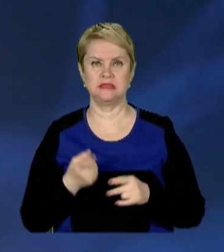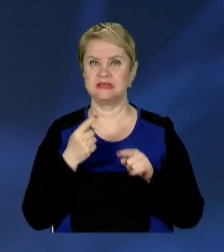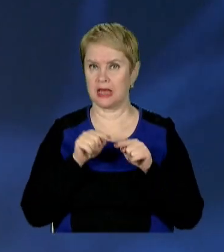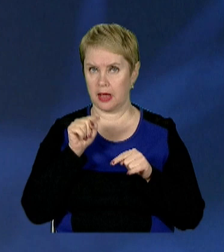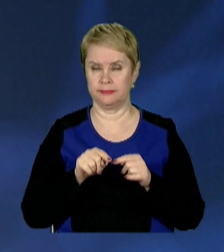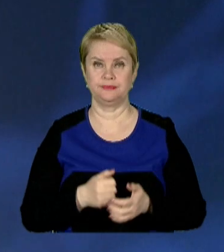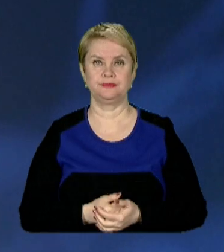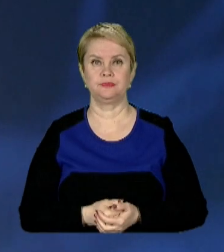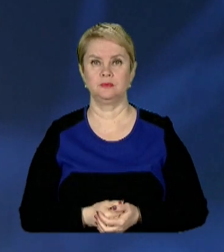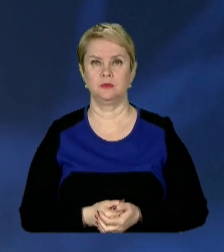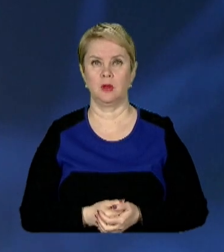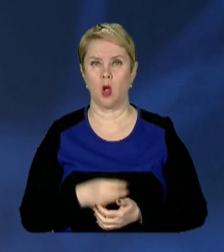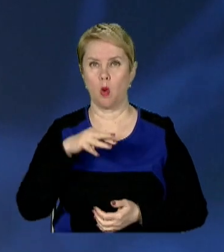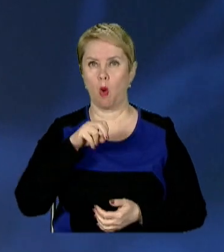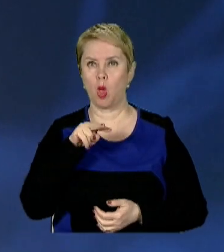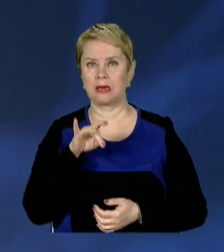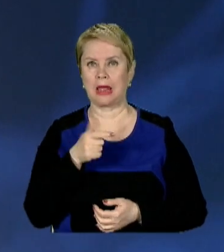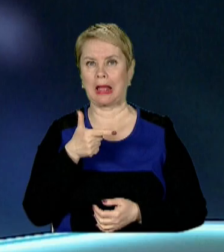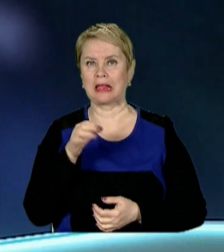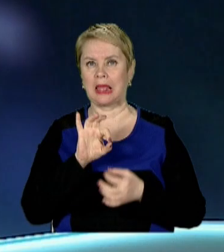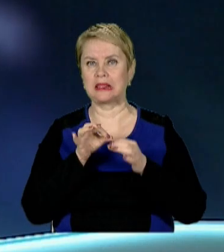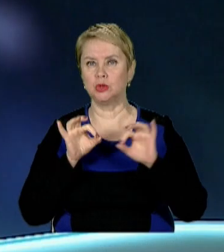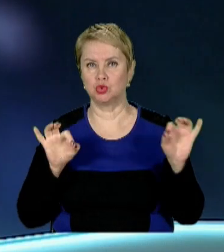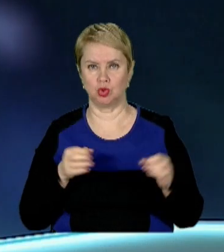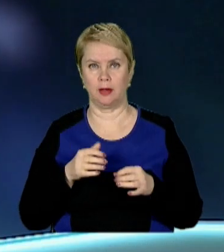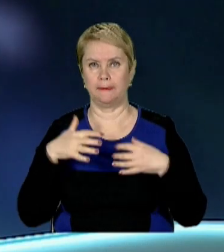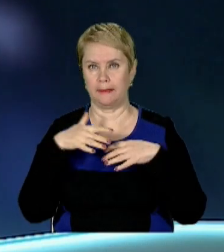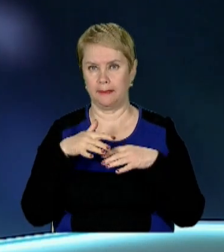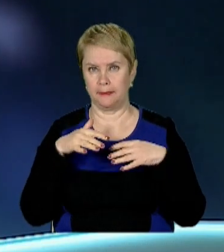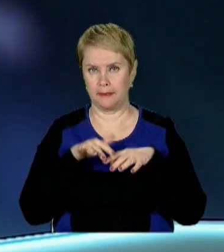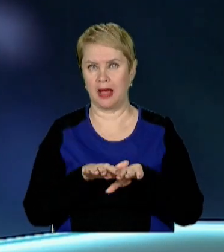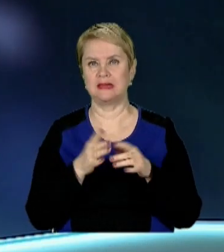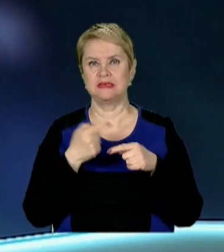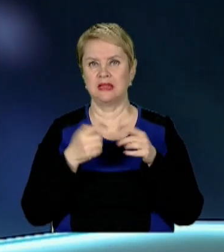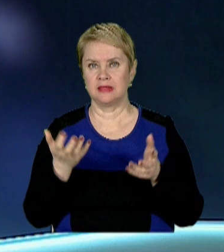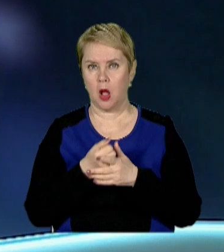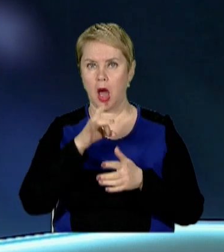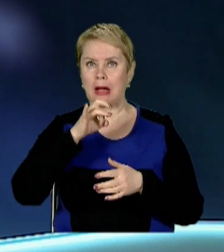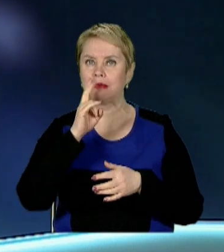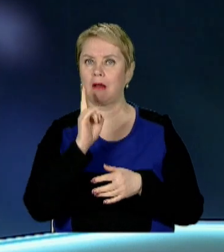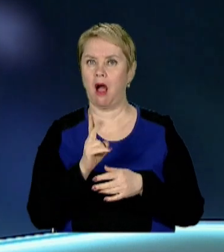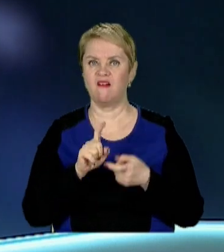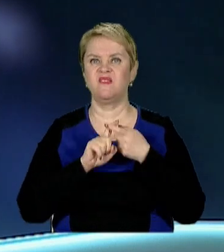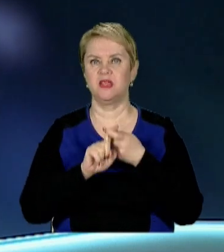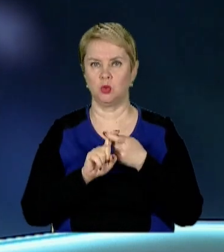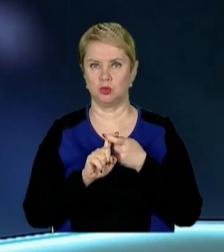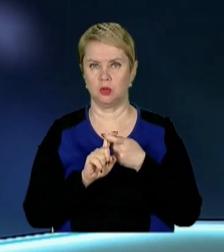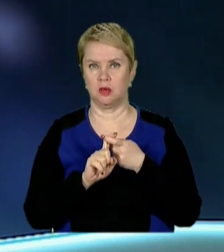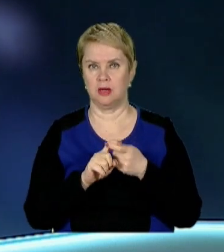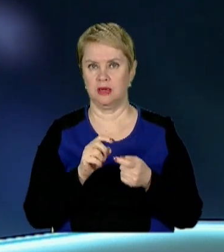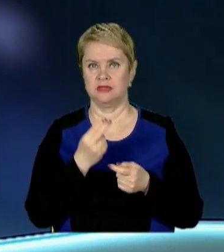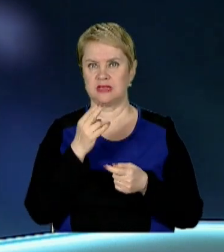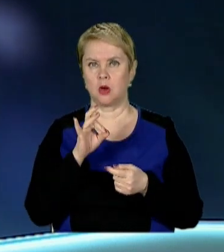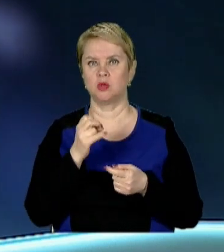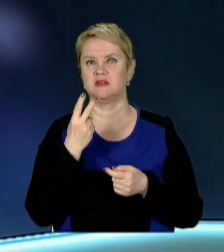Це молекулярно-генетичний метод. Він знаходить РНК вірусу SARS-CoV